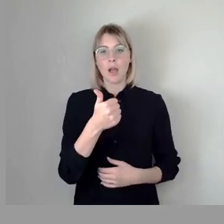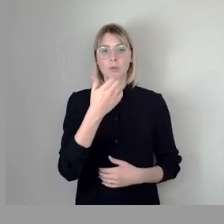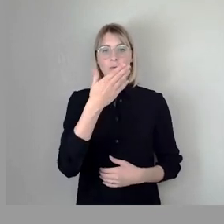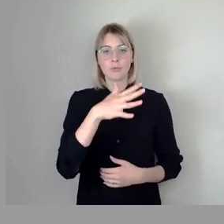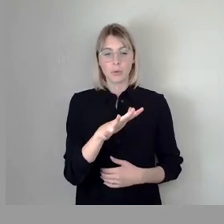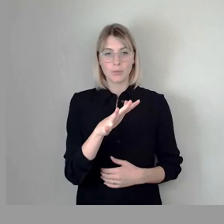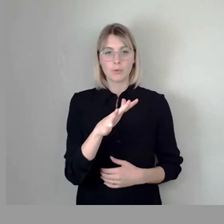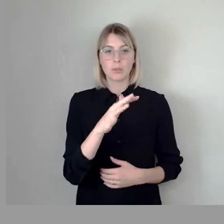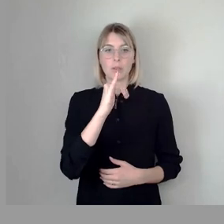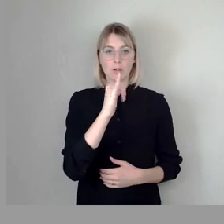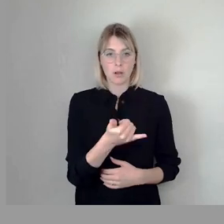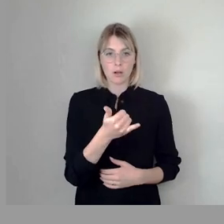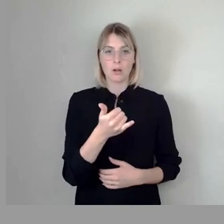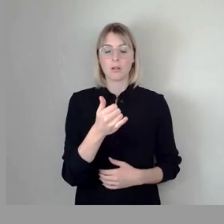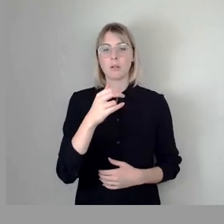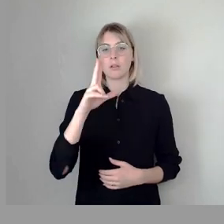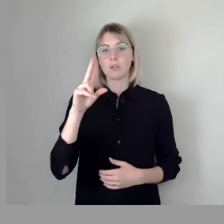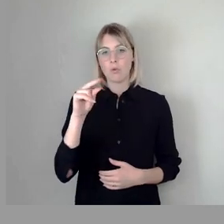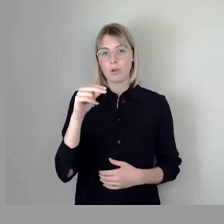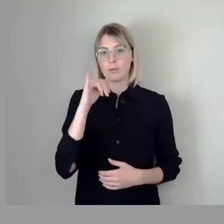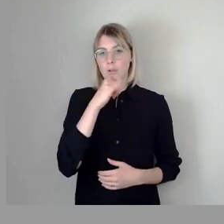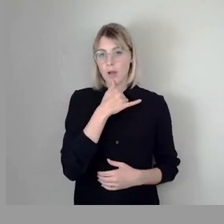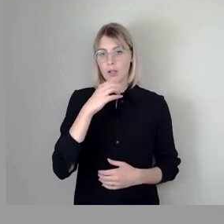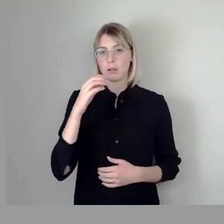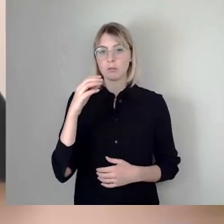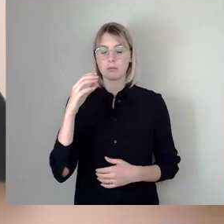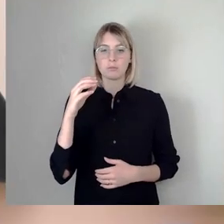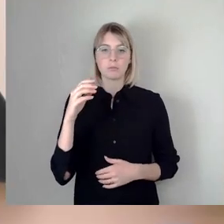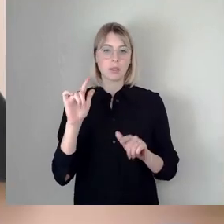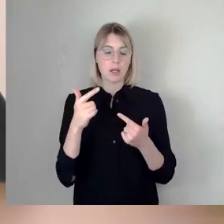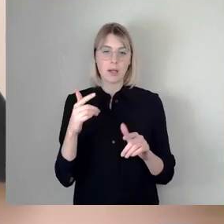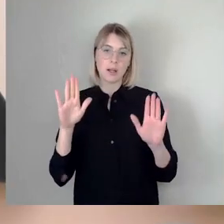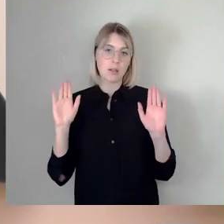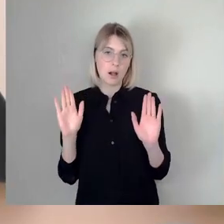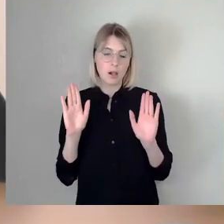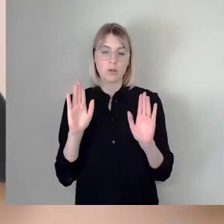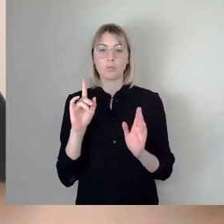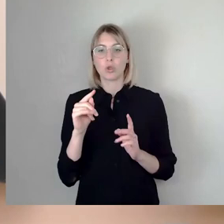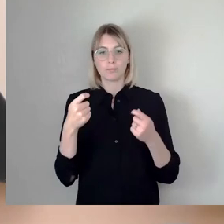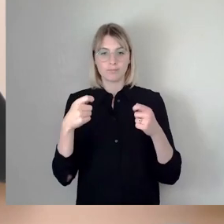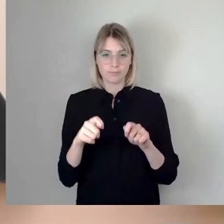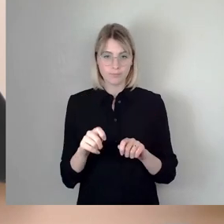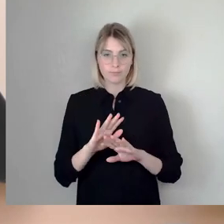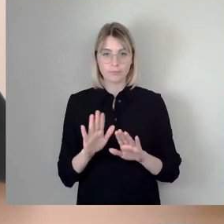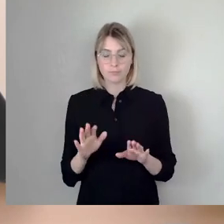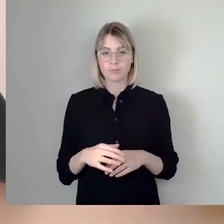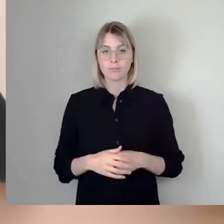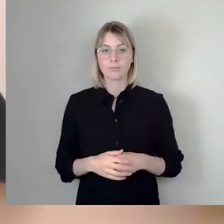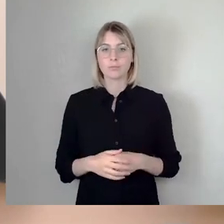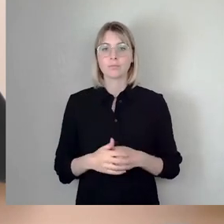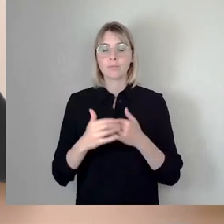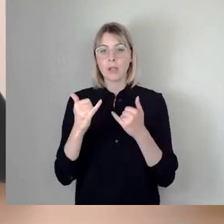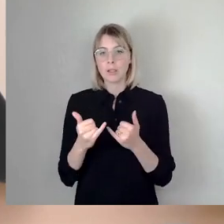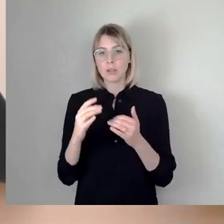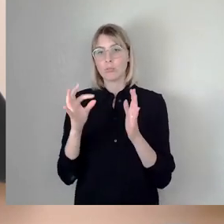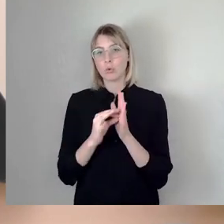51, ja, 12, nein, keine Enthaltungen, damit so beschlossen. Und jetzt nach dem zusätzlichen, zugenommenen Punkt 9, wer